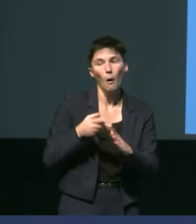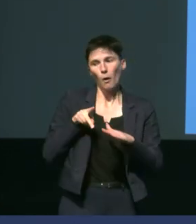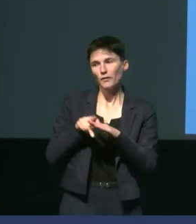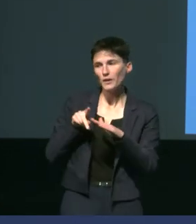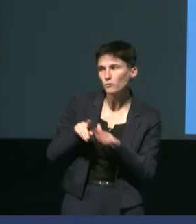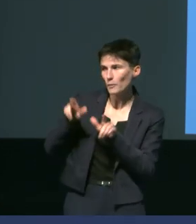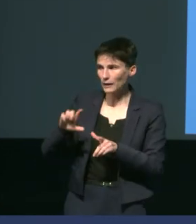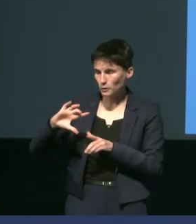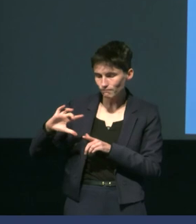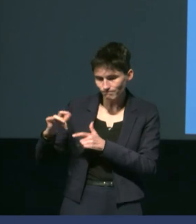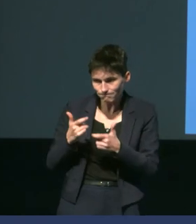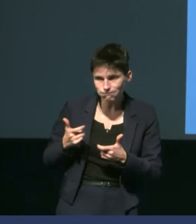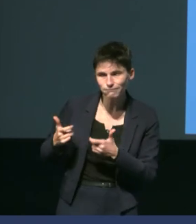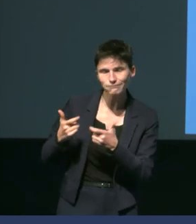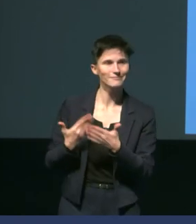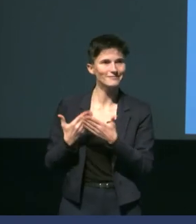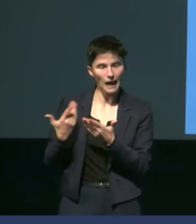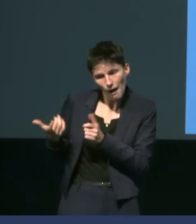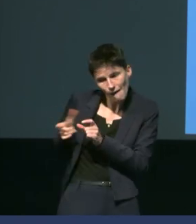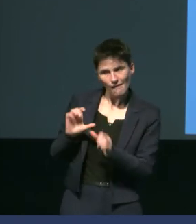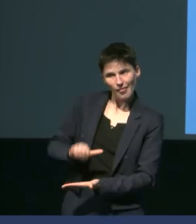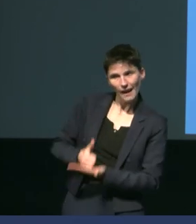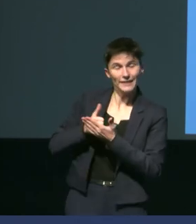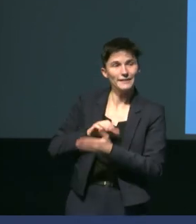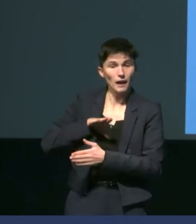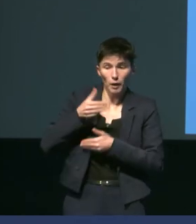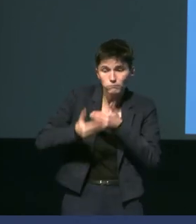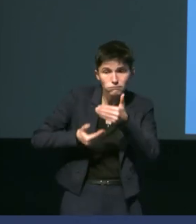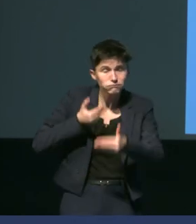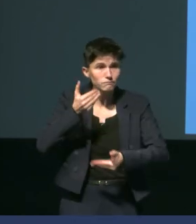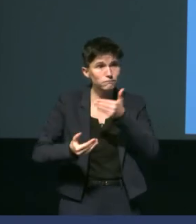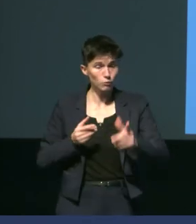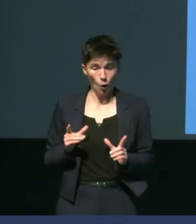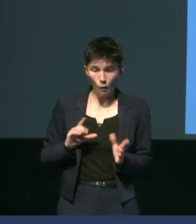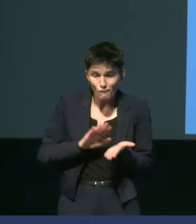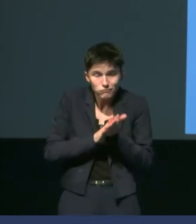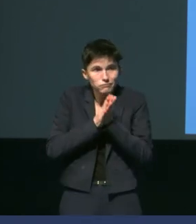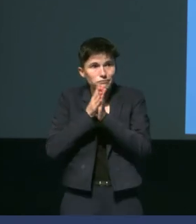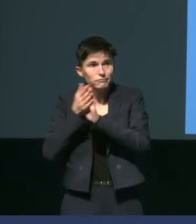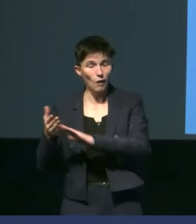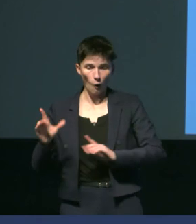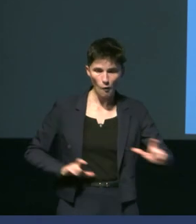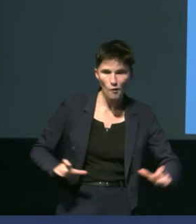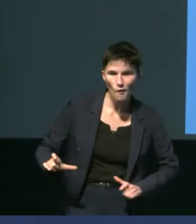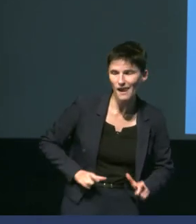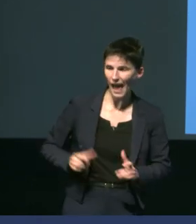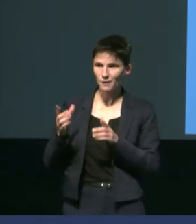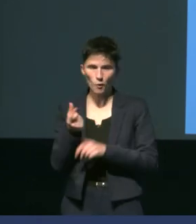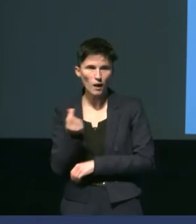des encadrants c'était des mentors qui au fur et à mesure se sont devenus des collègues des collaborateurs savoir que la recherche c'est vraiment un travail d'équipe